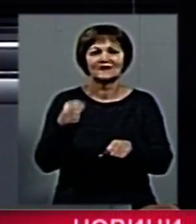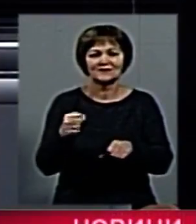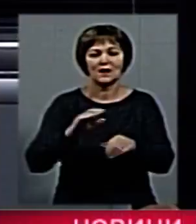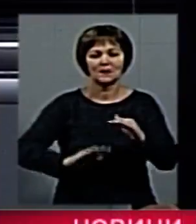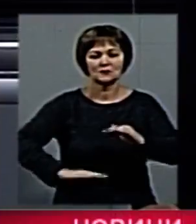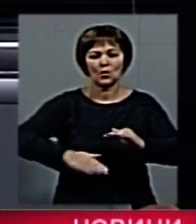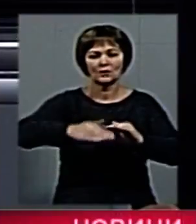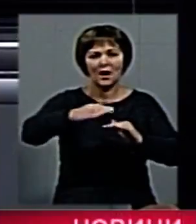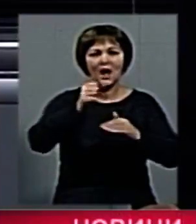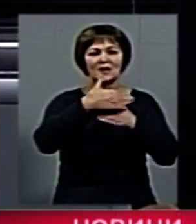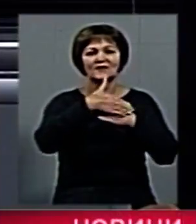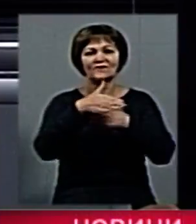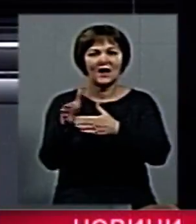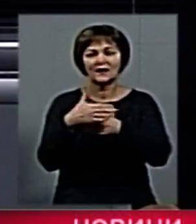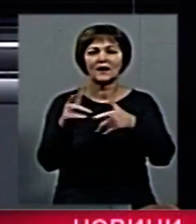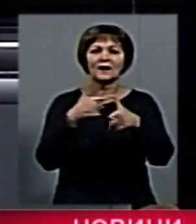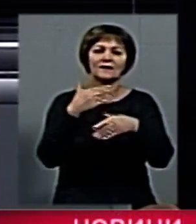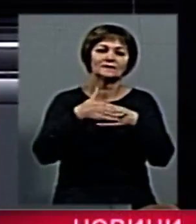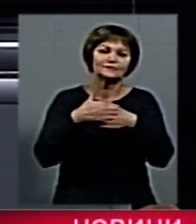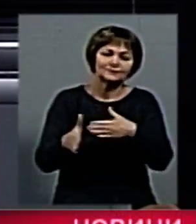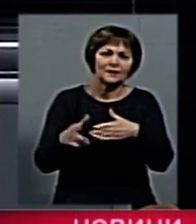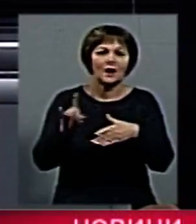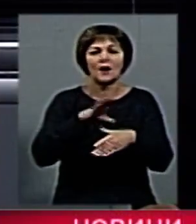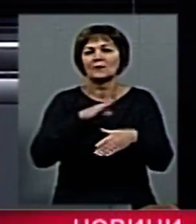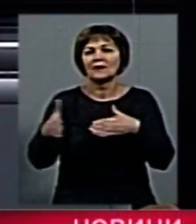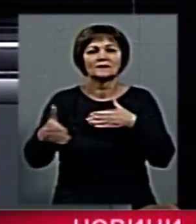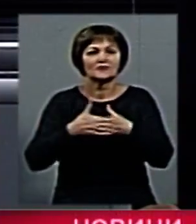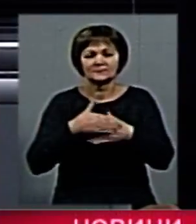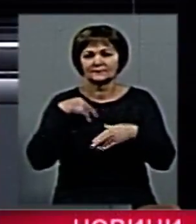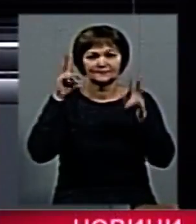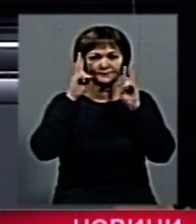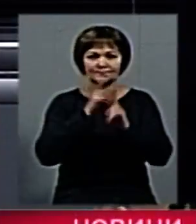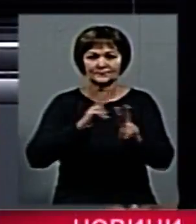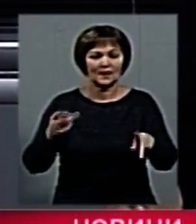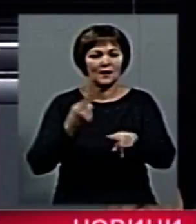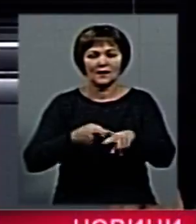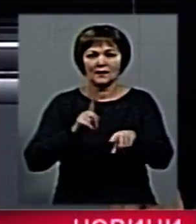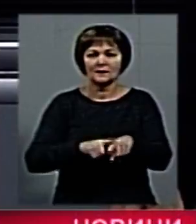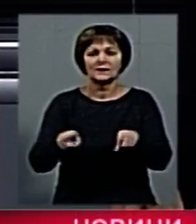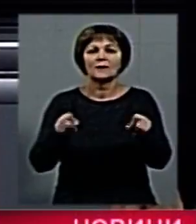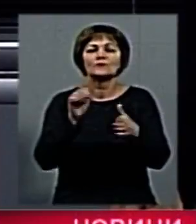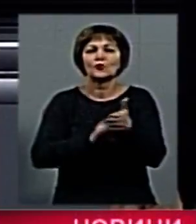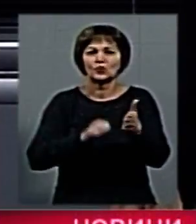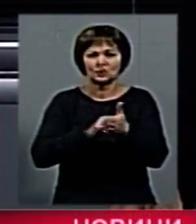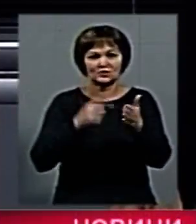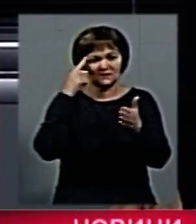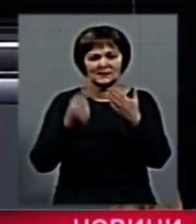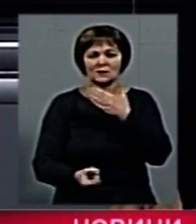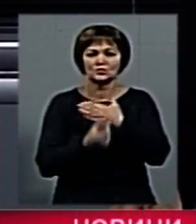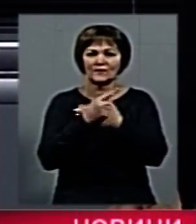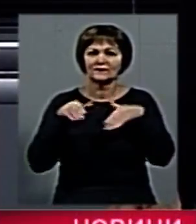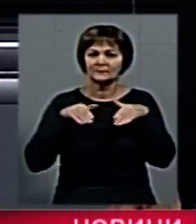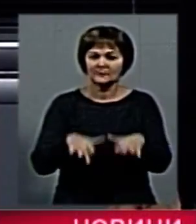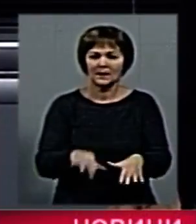на сходинках, а двері авто чи то відчинилися, чи були незачиненими. Цю та інші обставини наразі з'ясовує